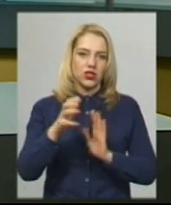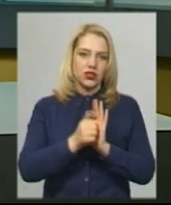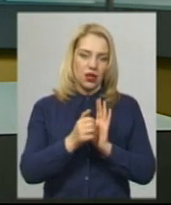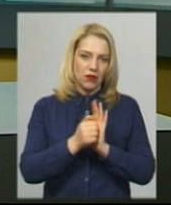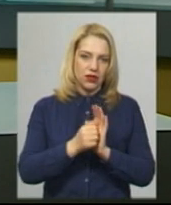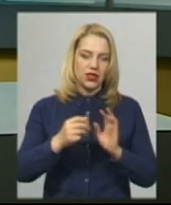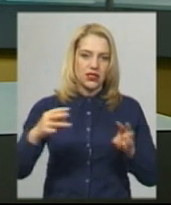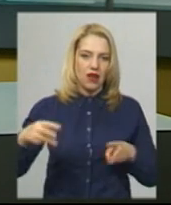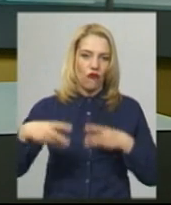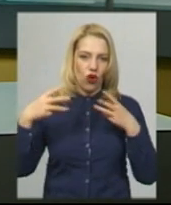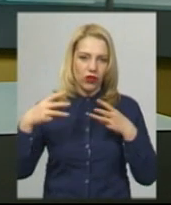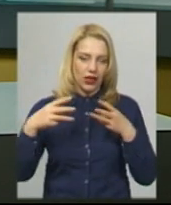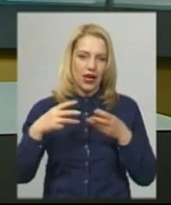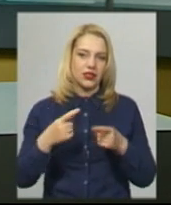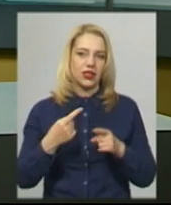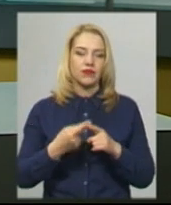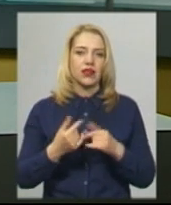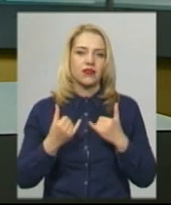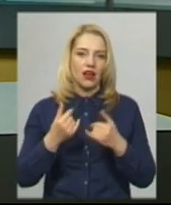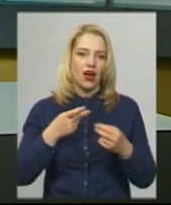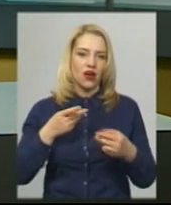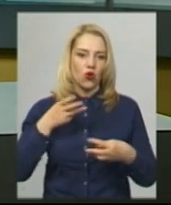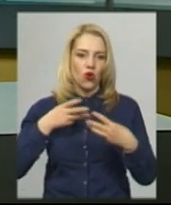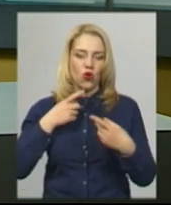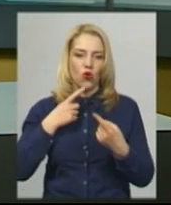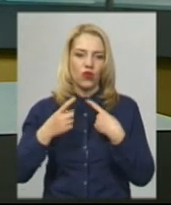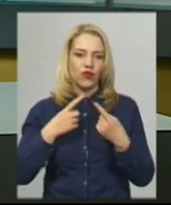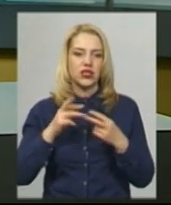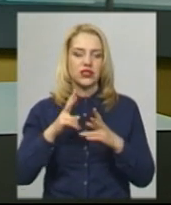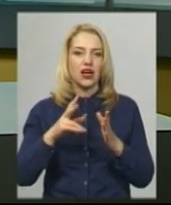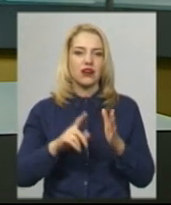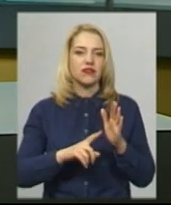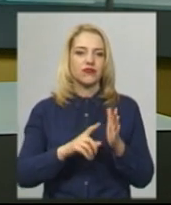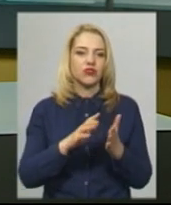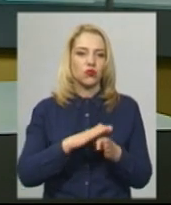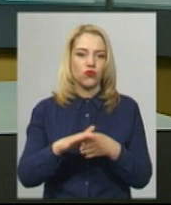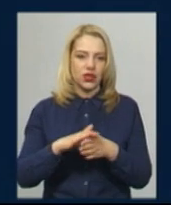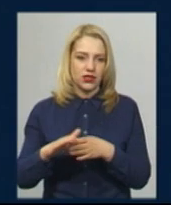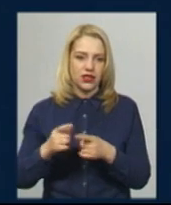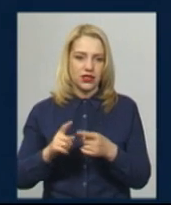онлайн-додатку для конференцій. Як відбувається навчання з дошкільнятами, бачив Андрій Гумений.